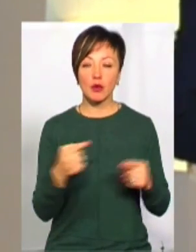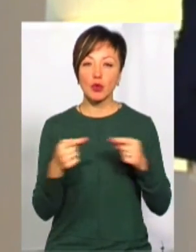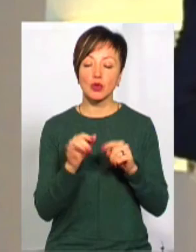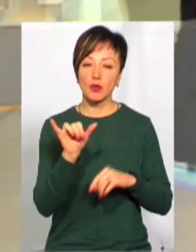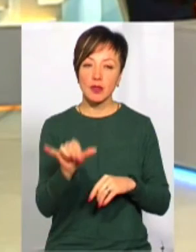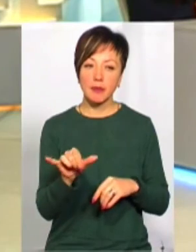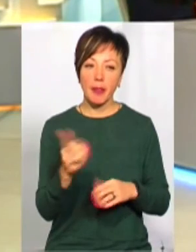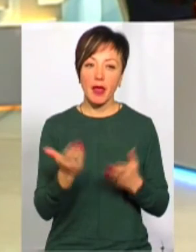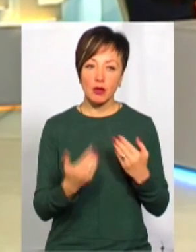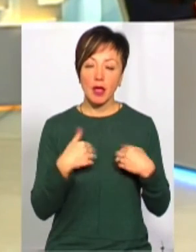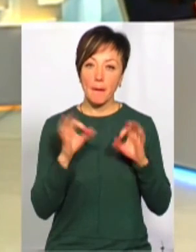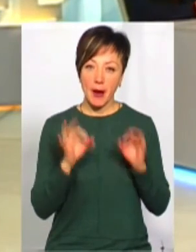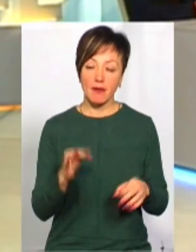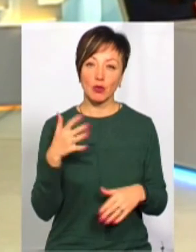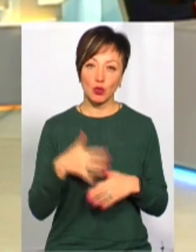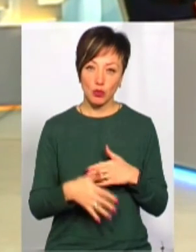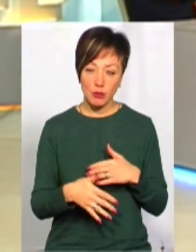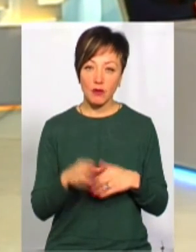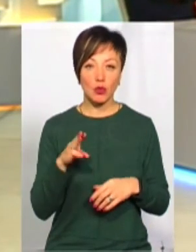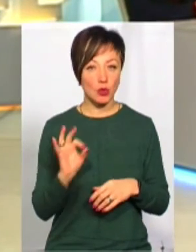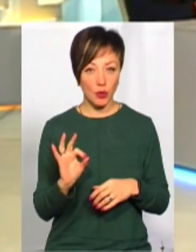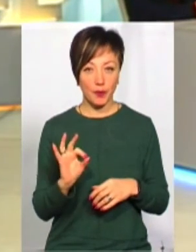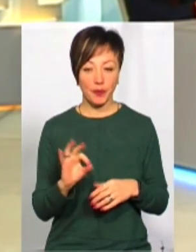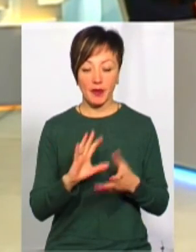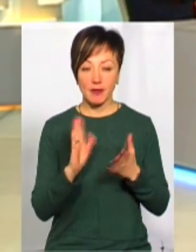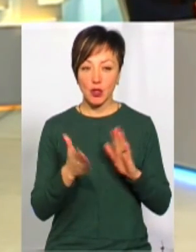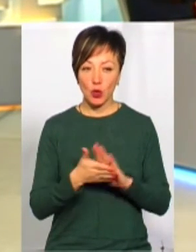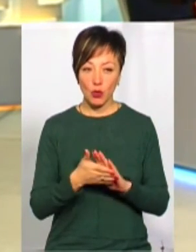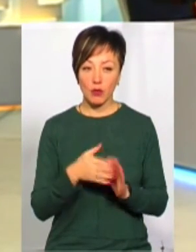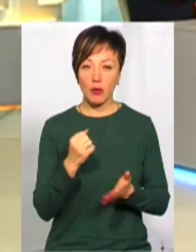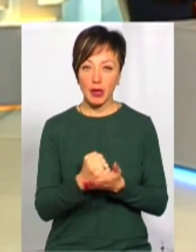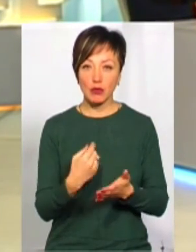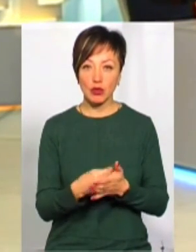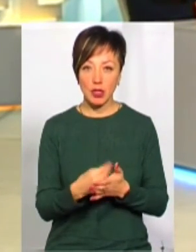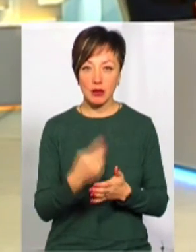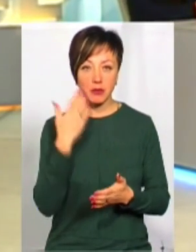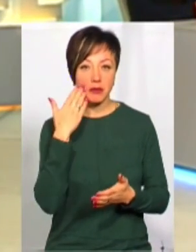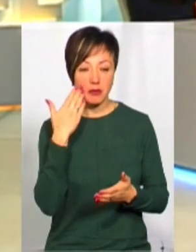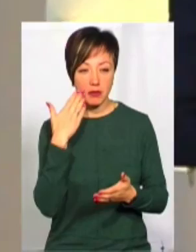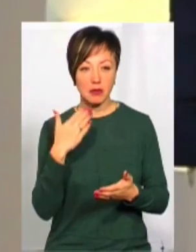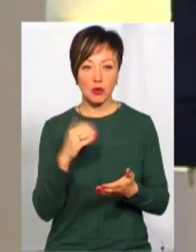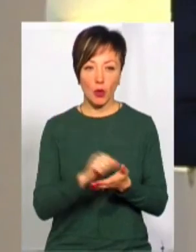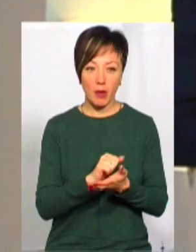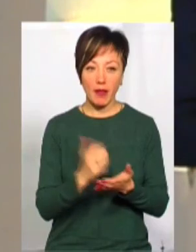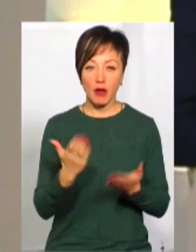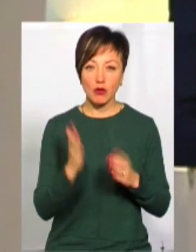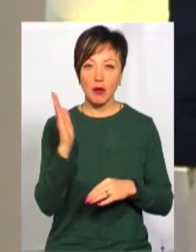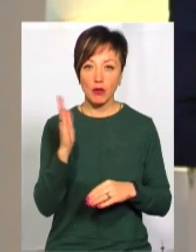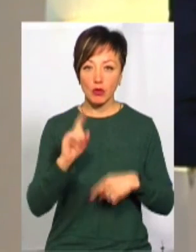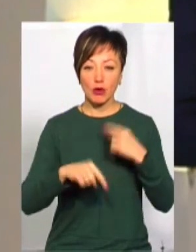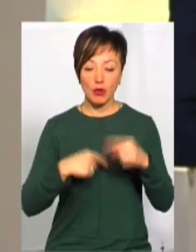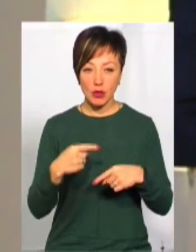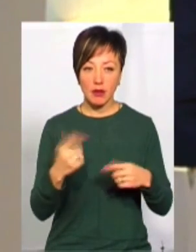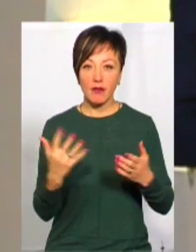уточнити. Якщо я все правильно зрозумів, то в цілому прийнятий бюджет – це є орієнтовним документом, і якщо в майбутньому